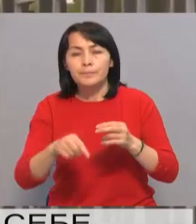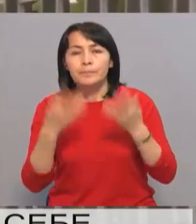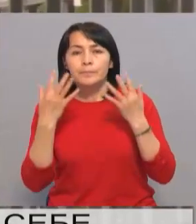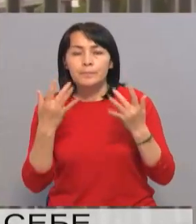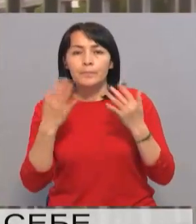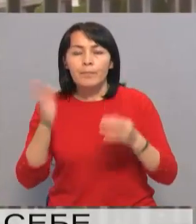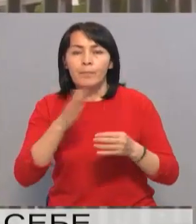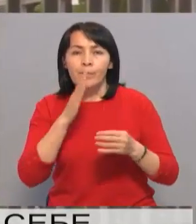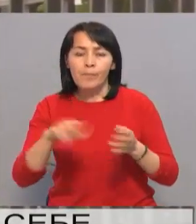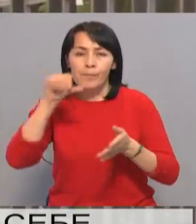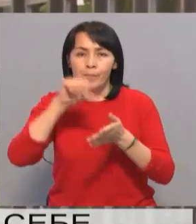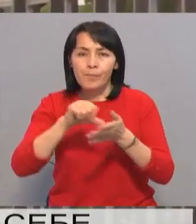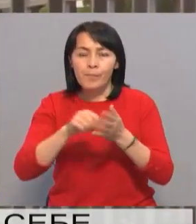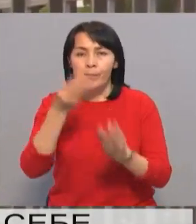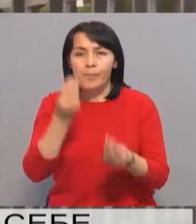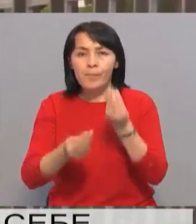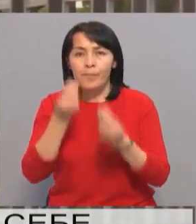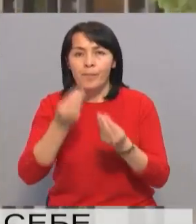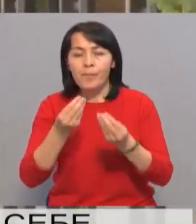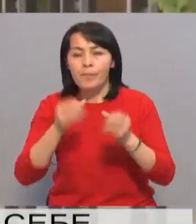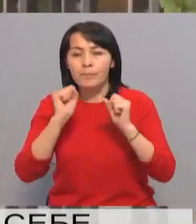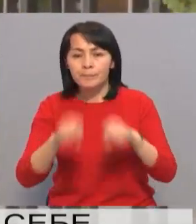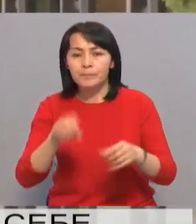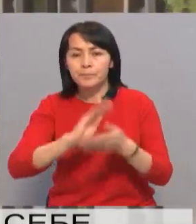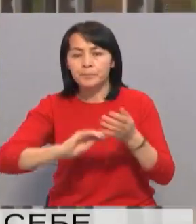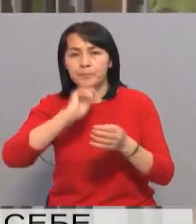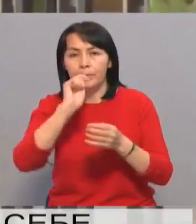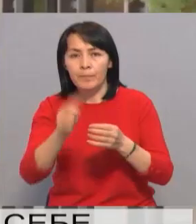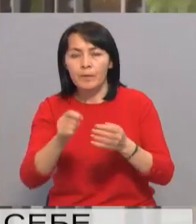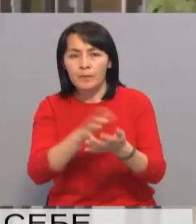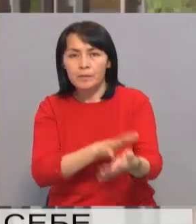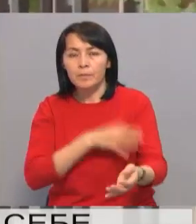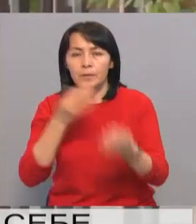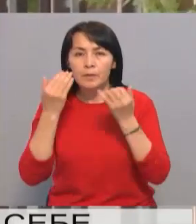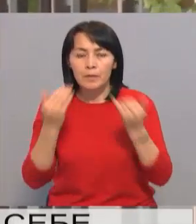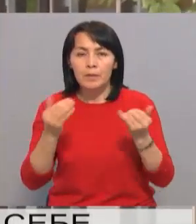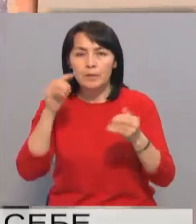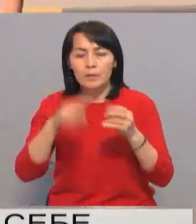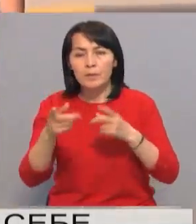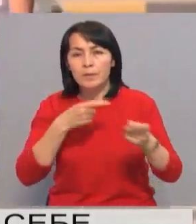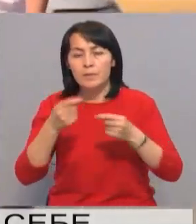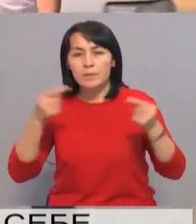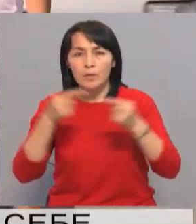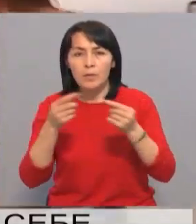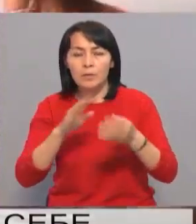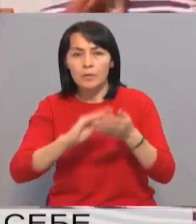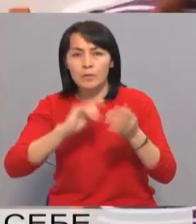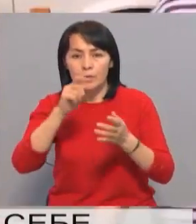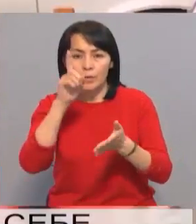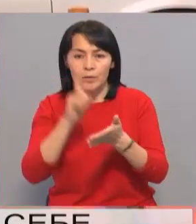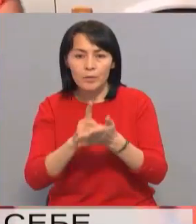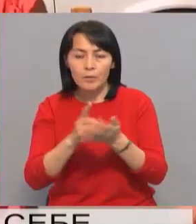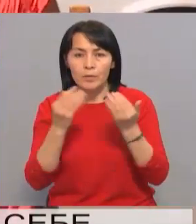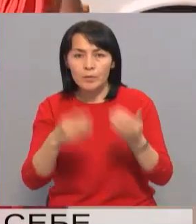срока ограничения участия в азартных играх и пари можно подать заявление о продлении ограничения. В ведомстве уточняют, что заявление должно